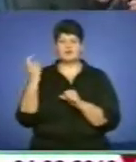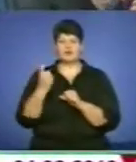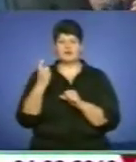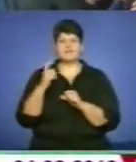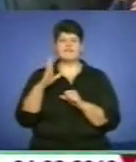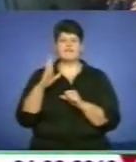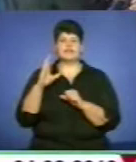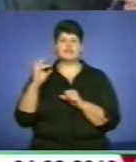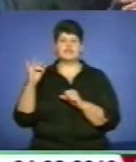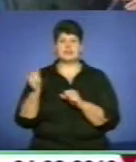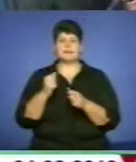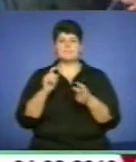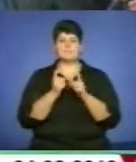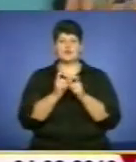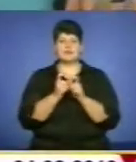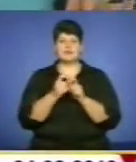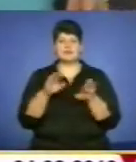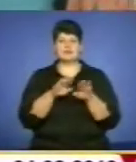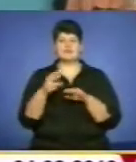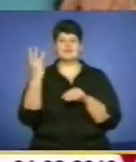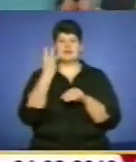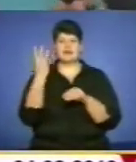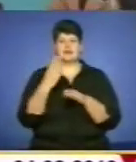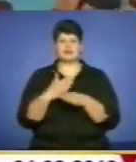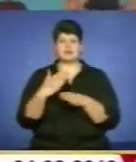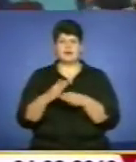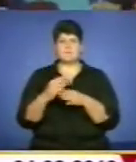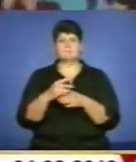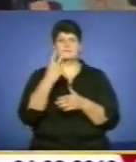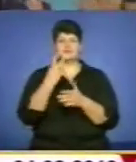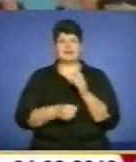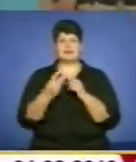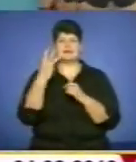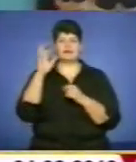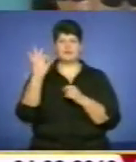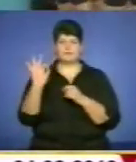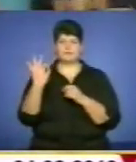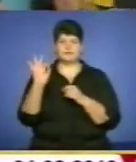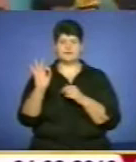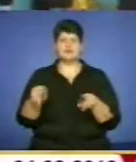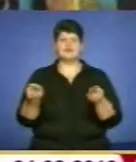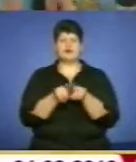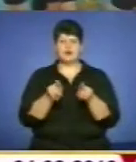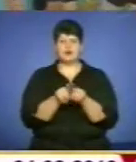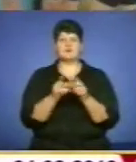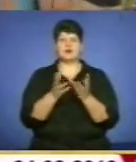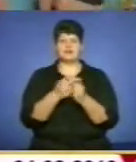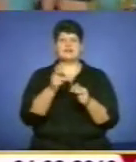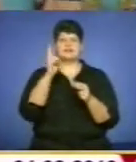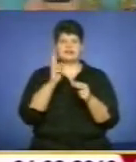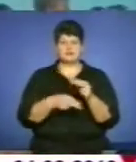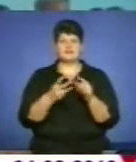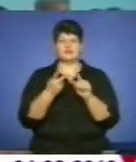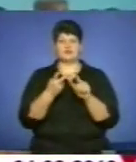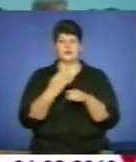боролися на рівних лише у третьому сеті, але поступилися з рахунком 3-0. За аналогічним рахунком завершився і другий